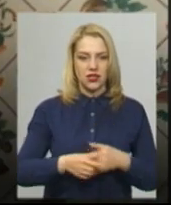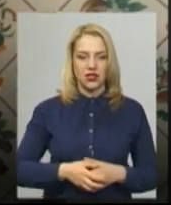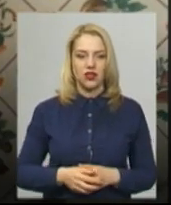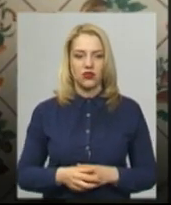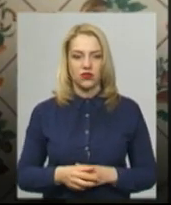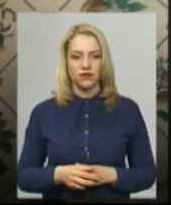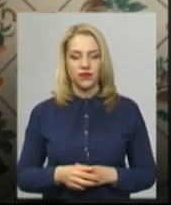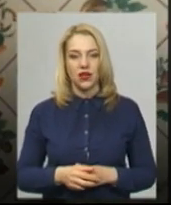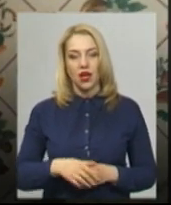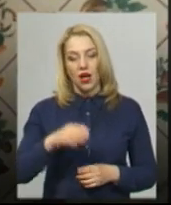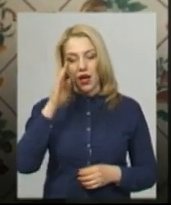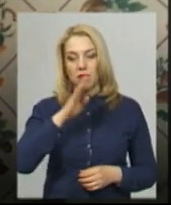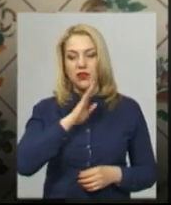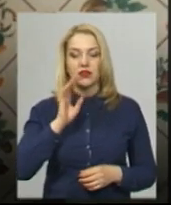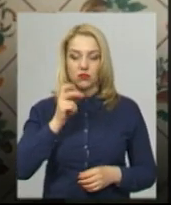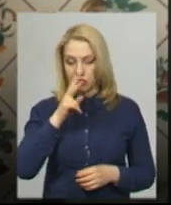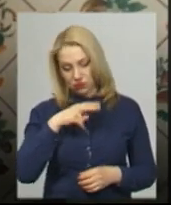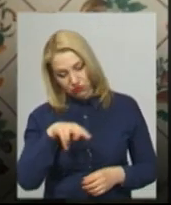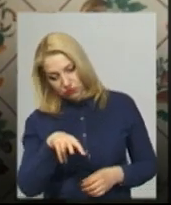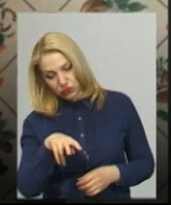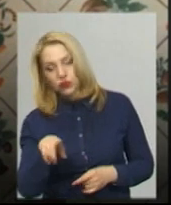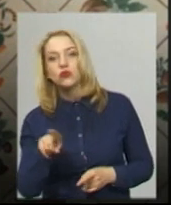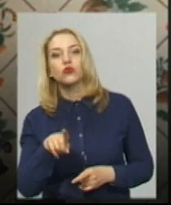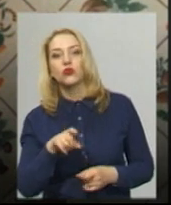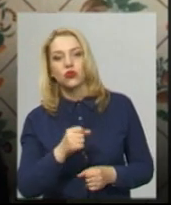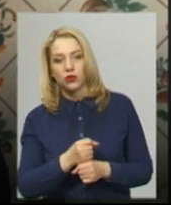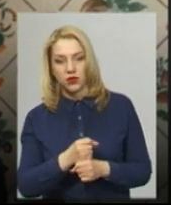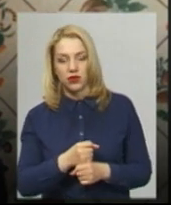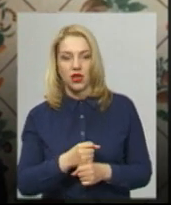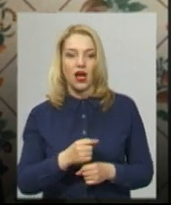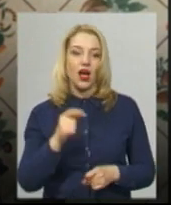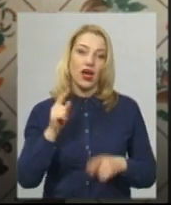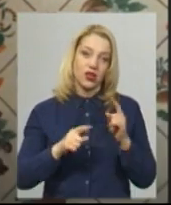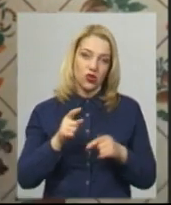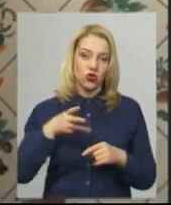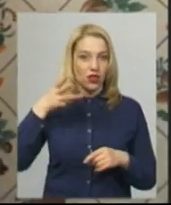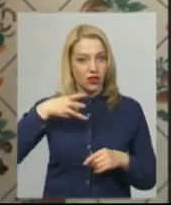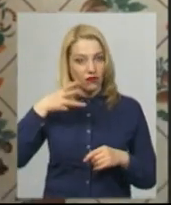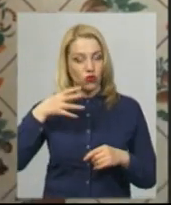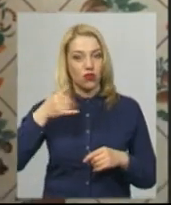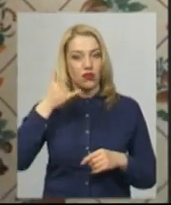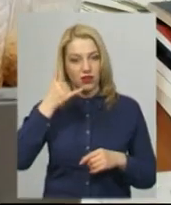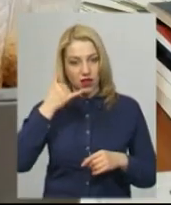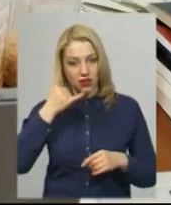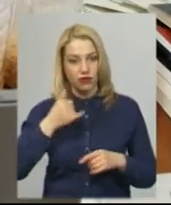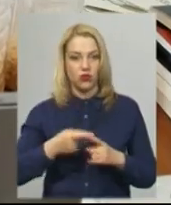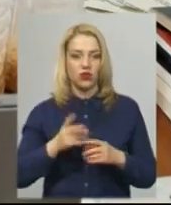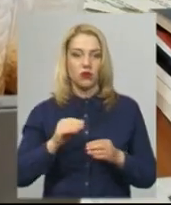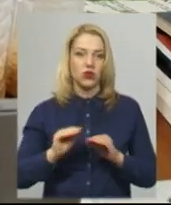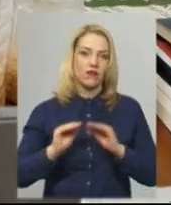заглянувати, перевіряти, що там діти роблять. Часом вони знімають їх на телефон і докладають у хуторість в Інстаграм.